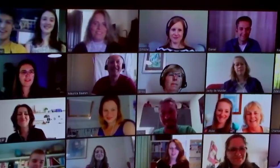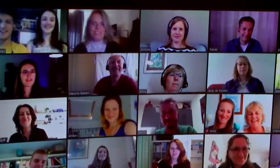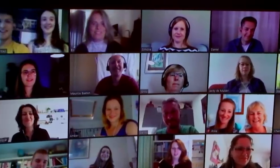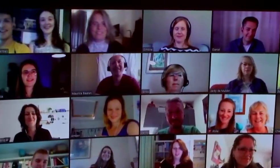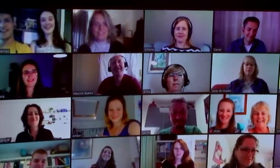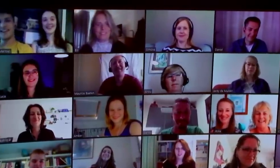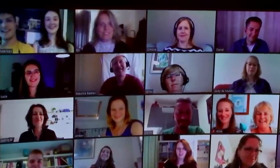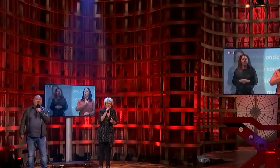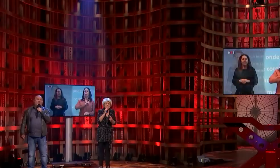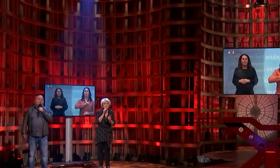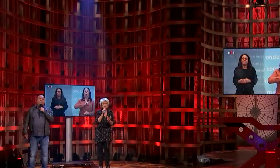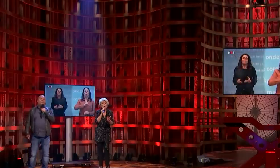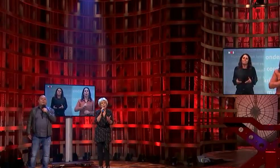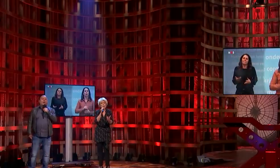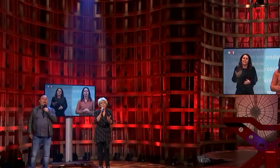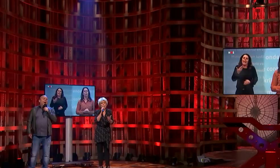onverteerbaar.